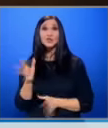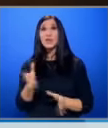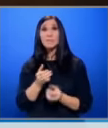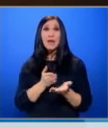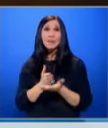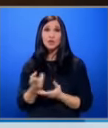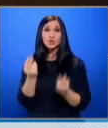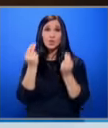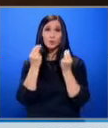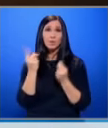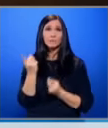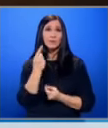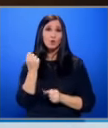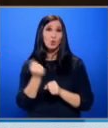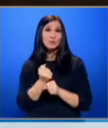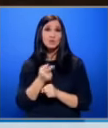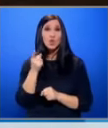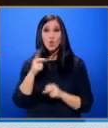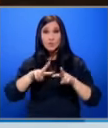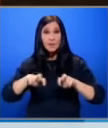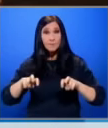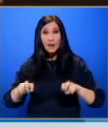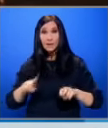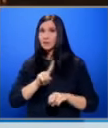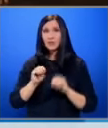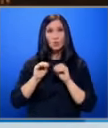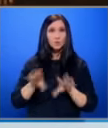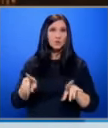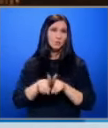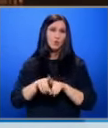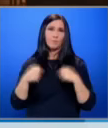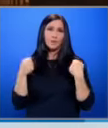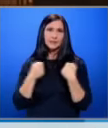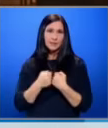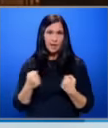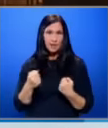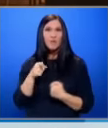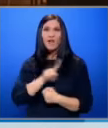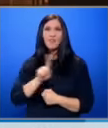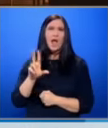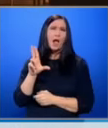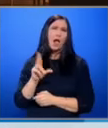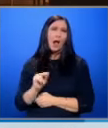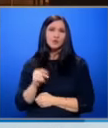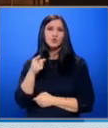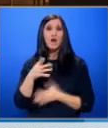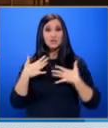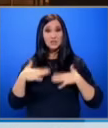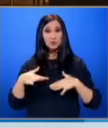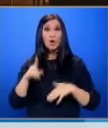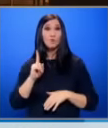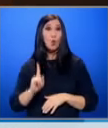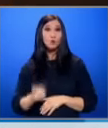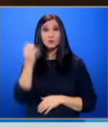подобрим самото извършване на този преглед и да не се допускат подобни инциденти. Това не е казано, че в това стояние, което са